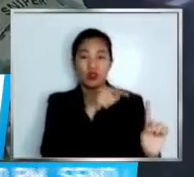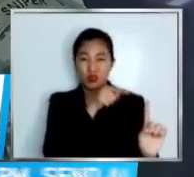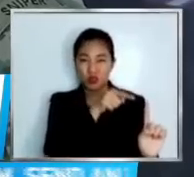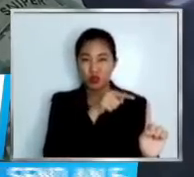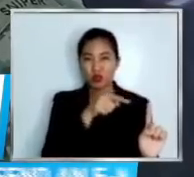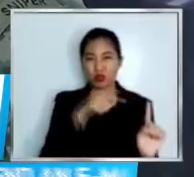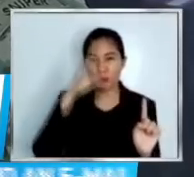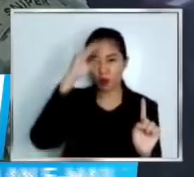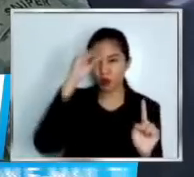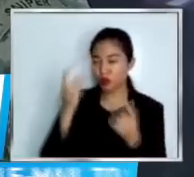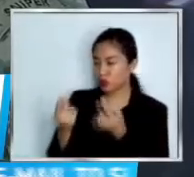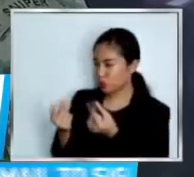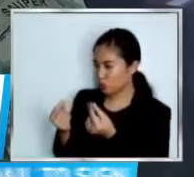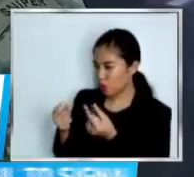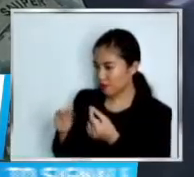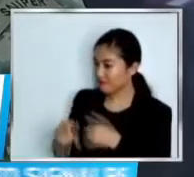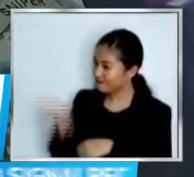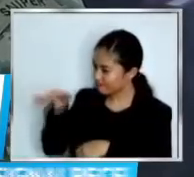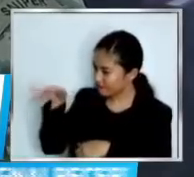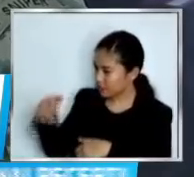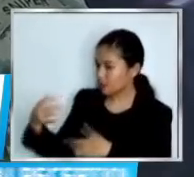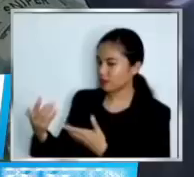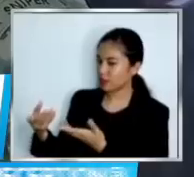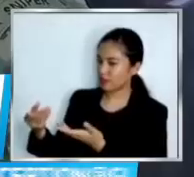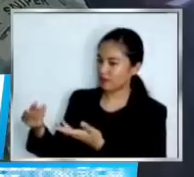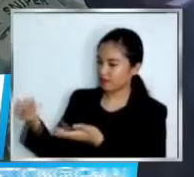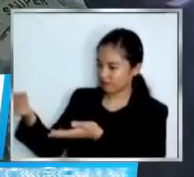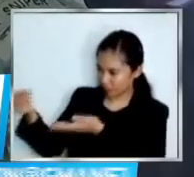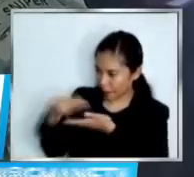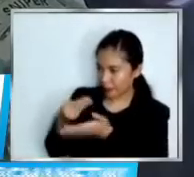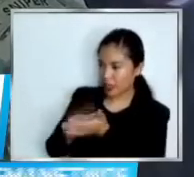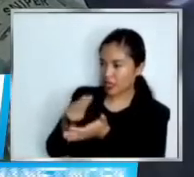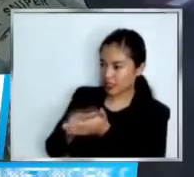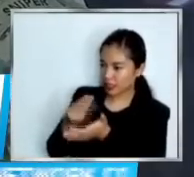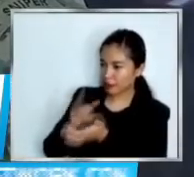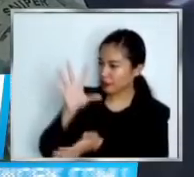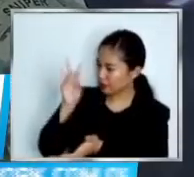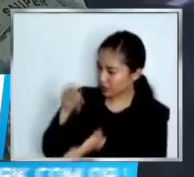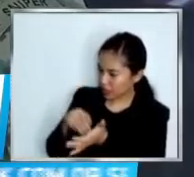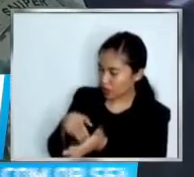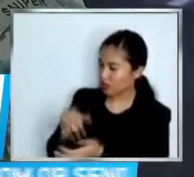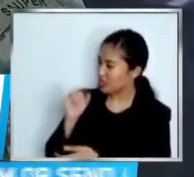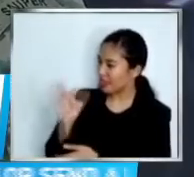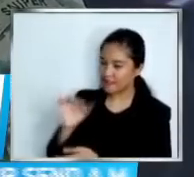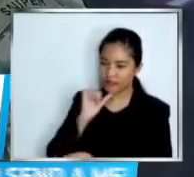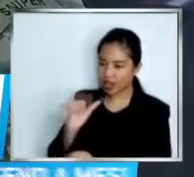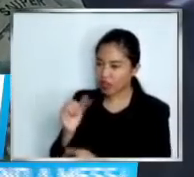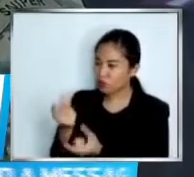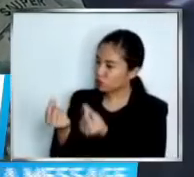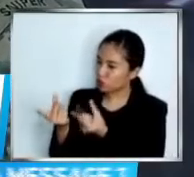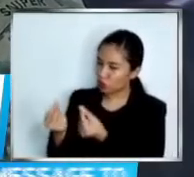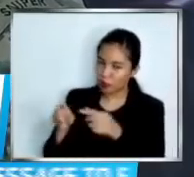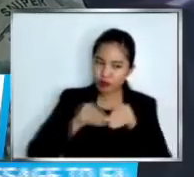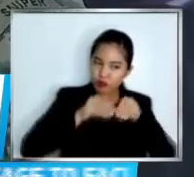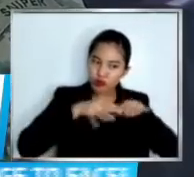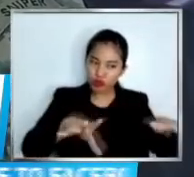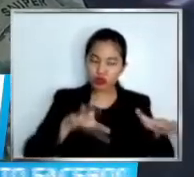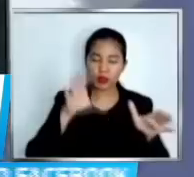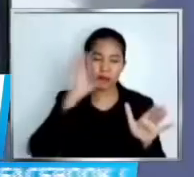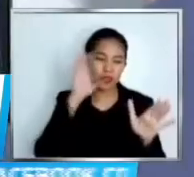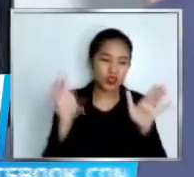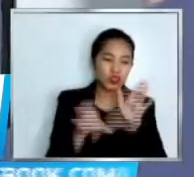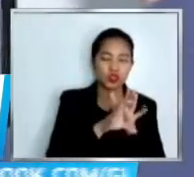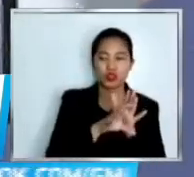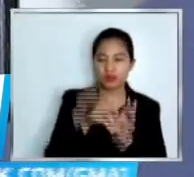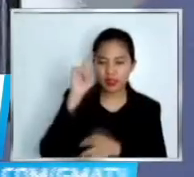mahingyan siya ng 50,000. And they have to meet with each other para mag-sex ulit. So yun ang demand.